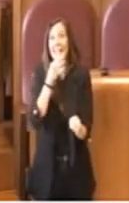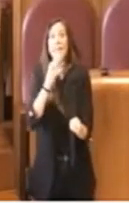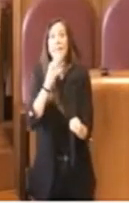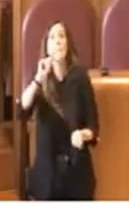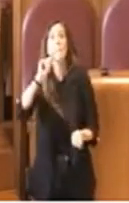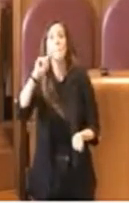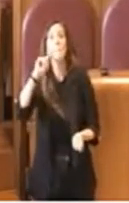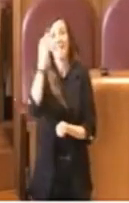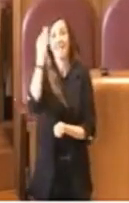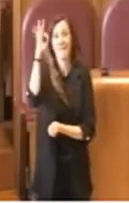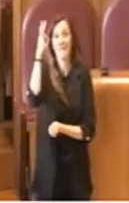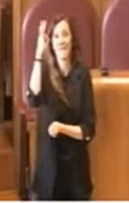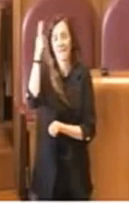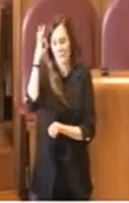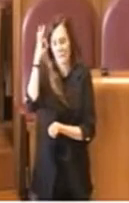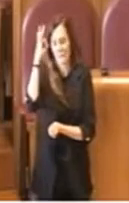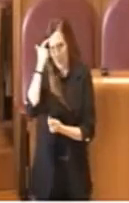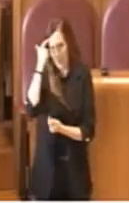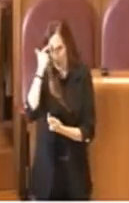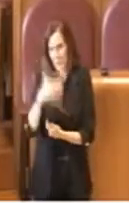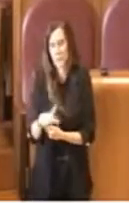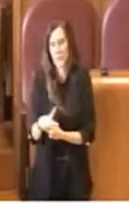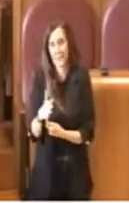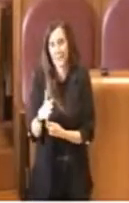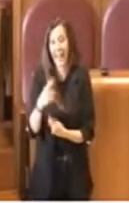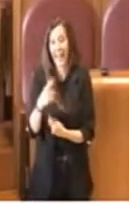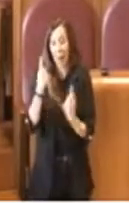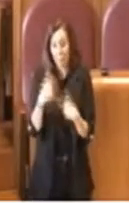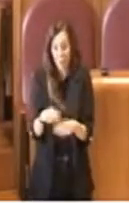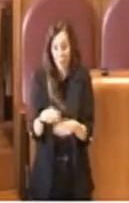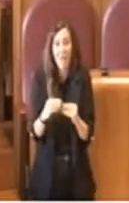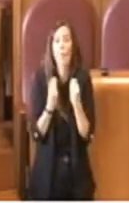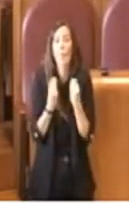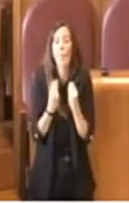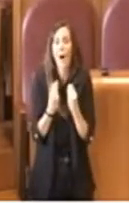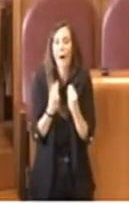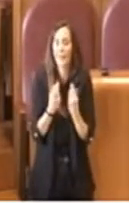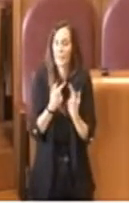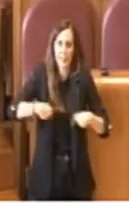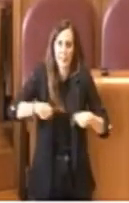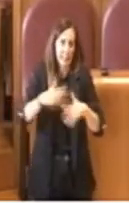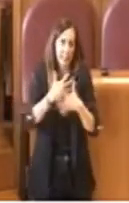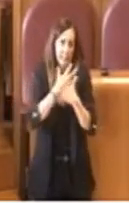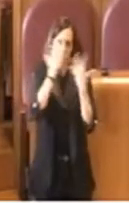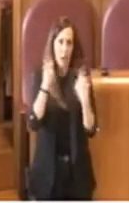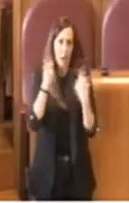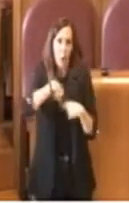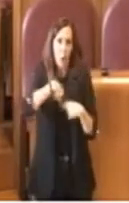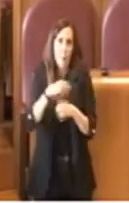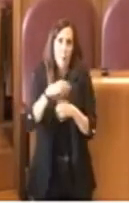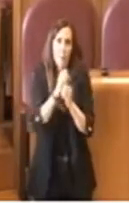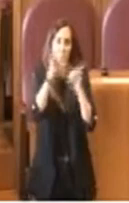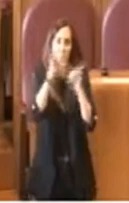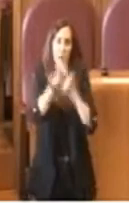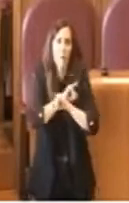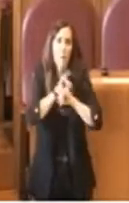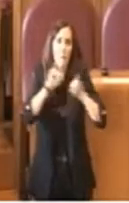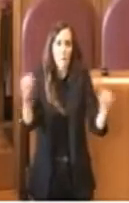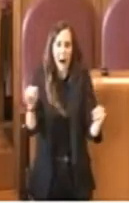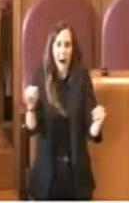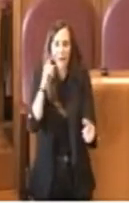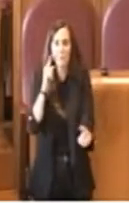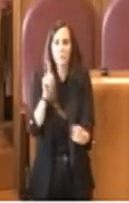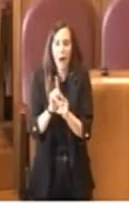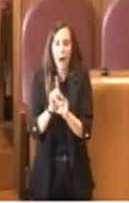come lo siamo anche noi e tutto questo è stato fatto quando non potevamo obiettivamente o lontanamente immaginare che saremmo andato incontro ad una